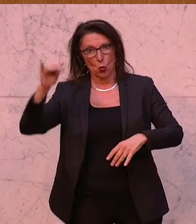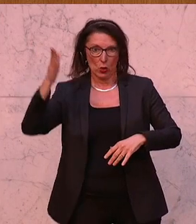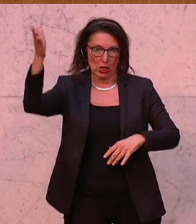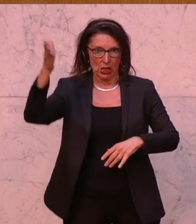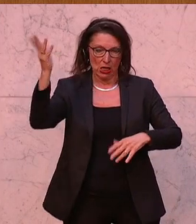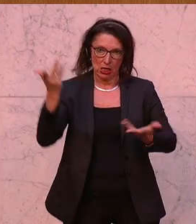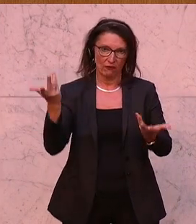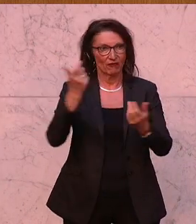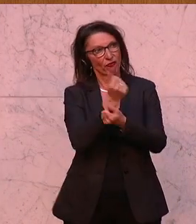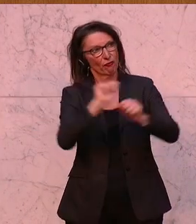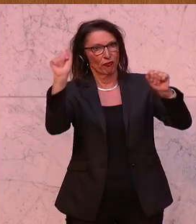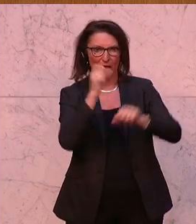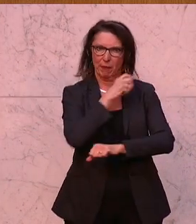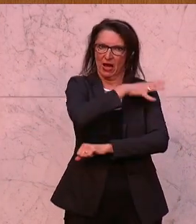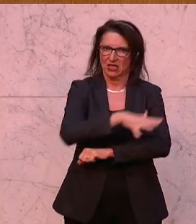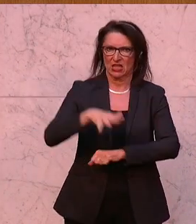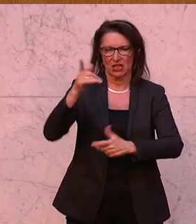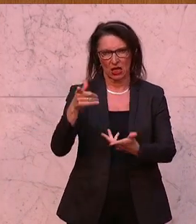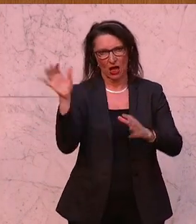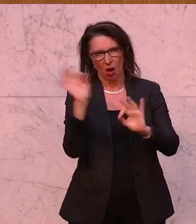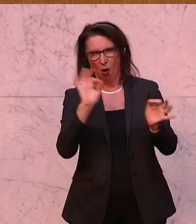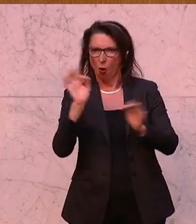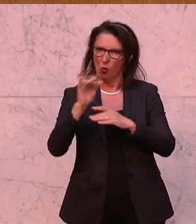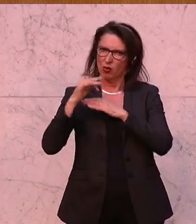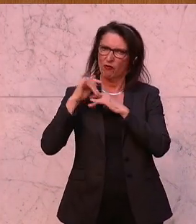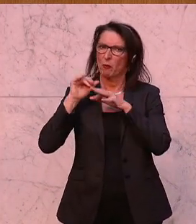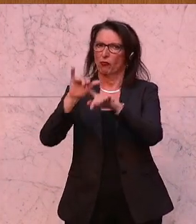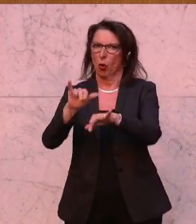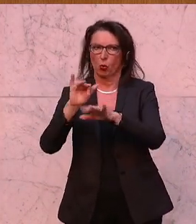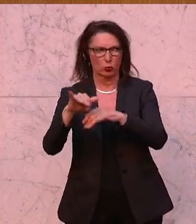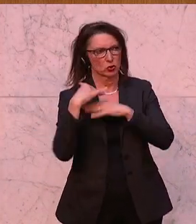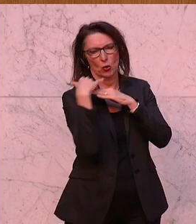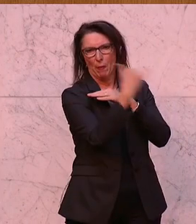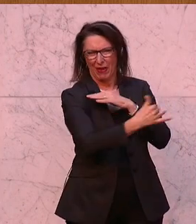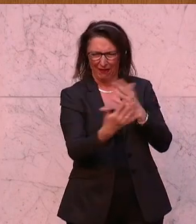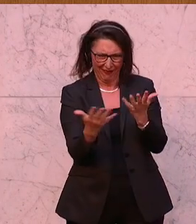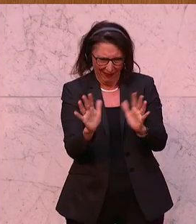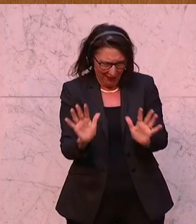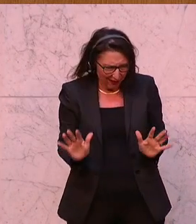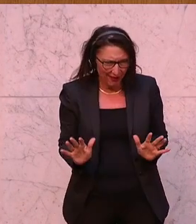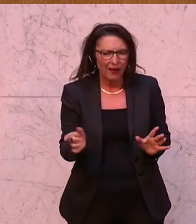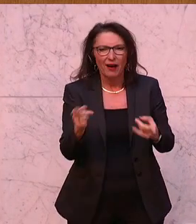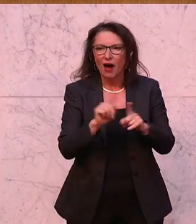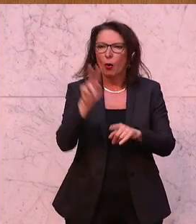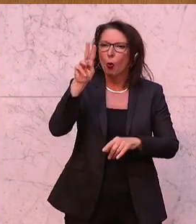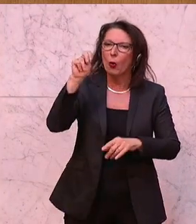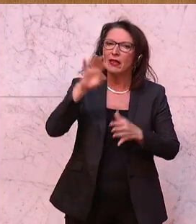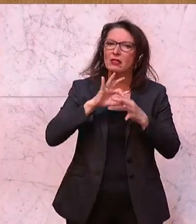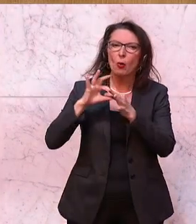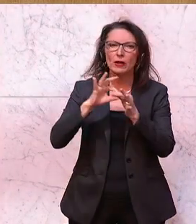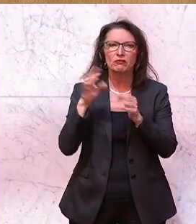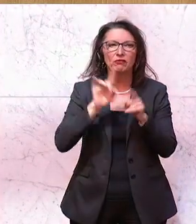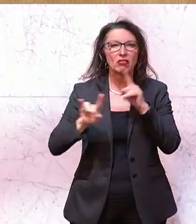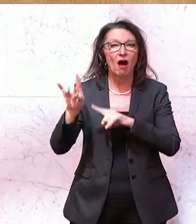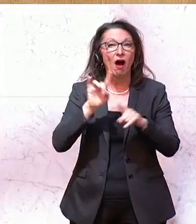River to the Sea. Also nicht einmal das haben wir im Griff. Und auch die Zahlungen an diverse UN-Organisationen, die im Verdacht